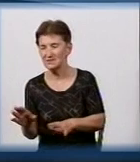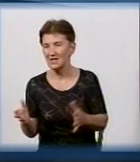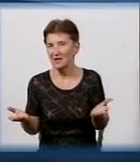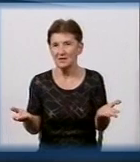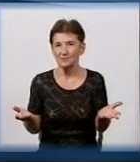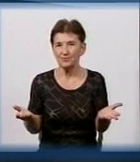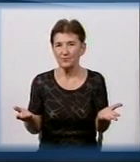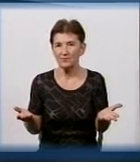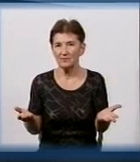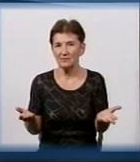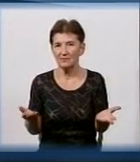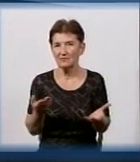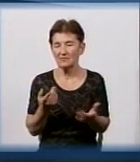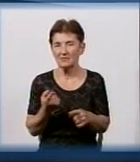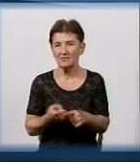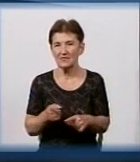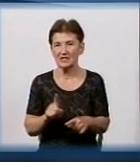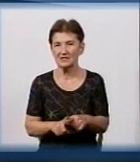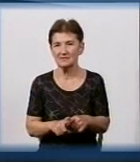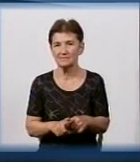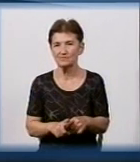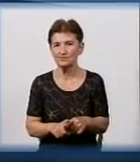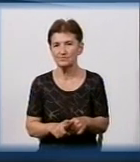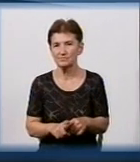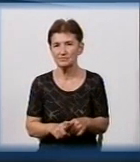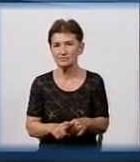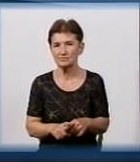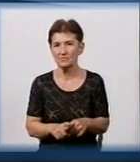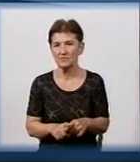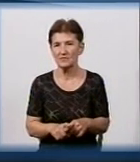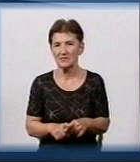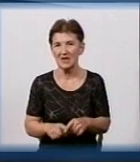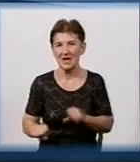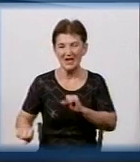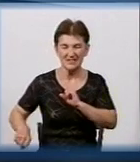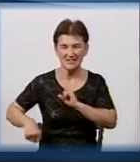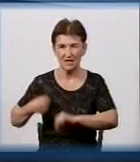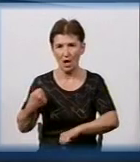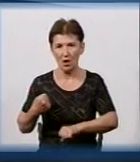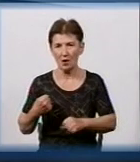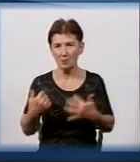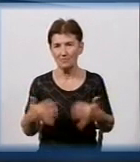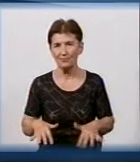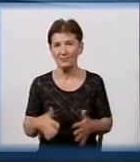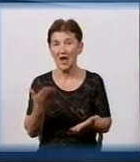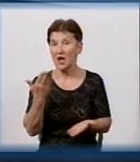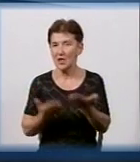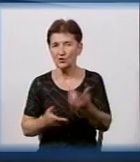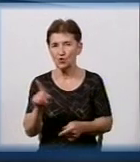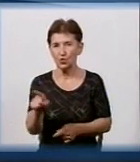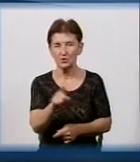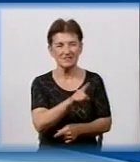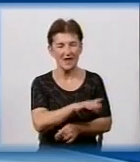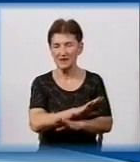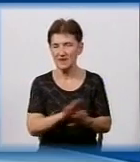теж зря потрячені сили. Якщо це не реклама наркотиків, то це в будь